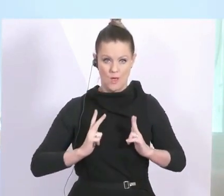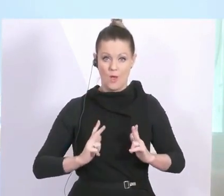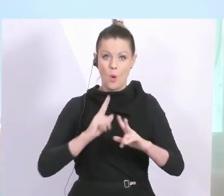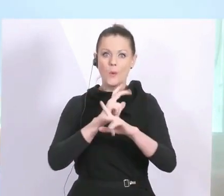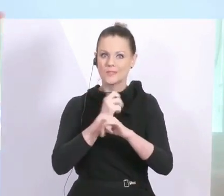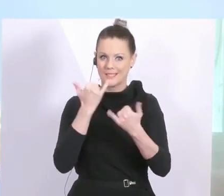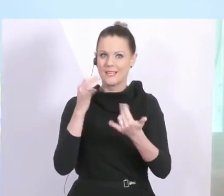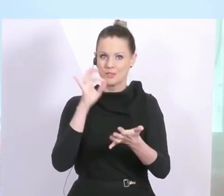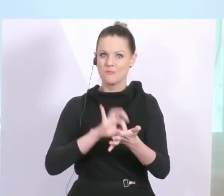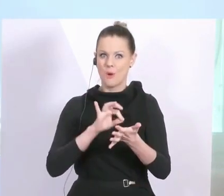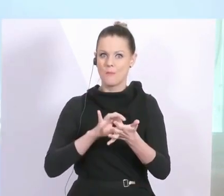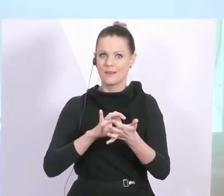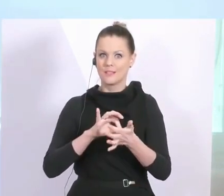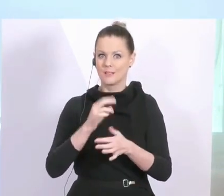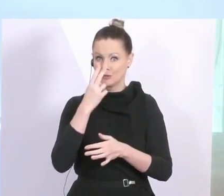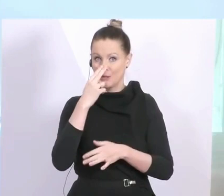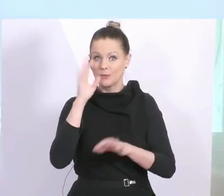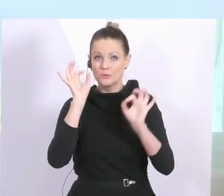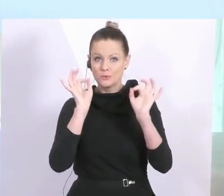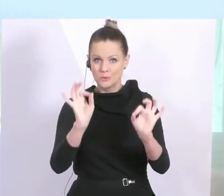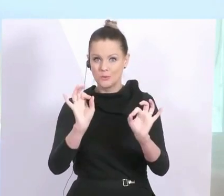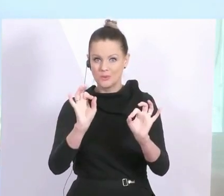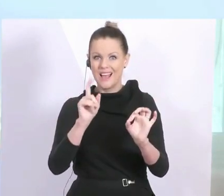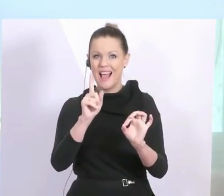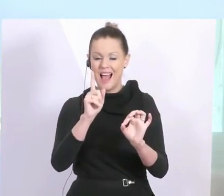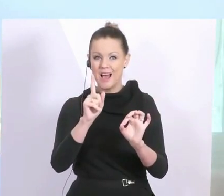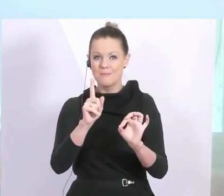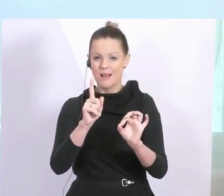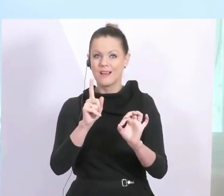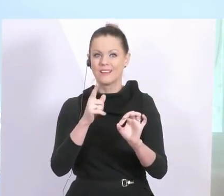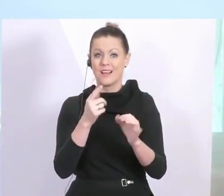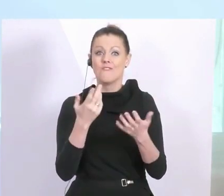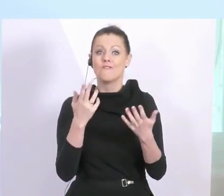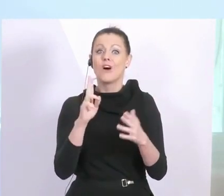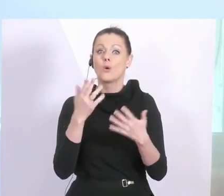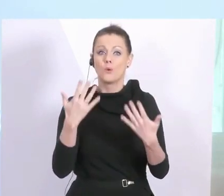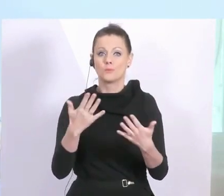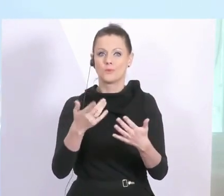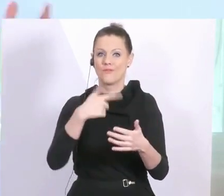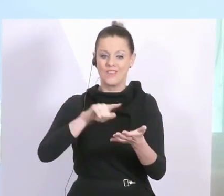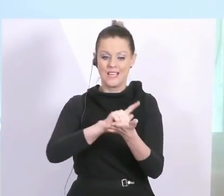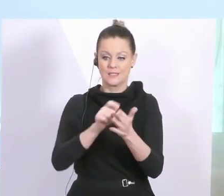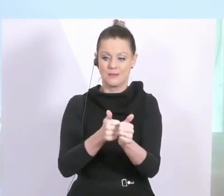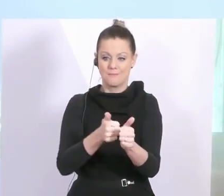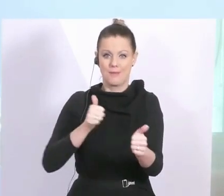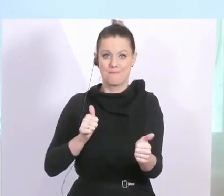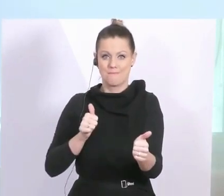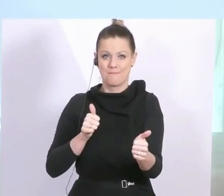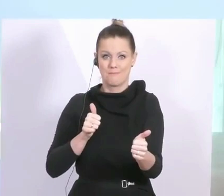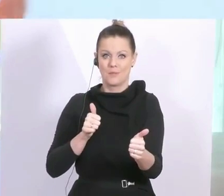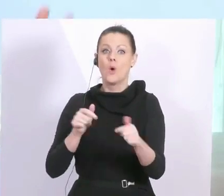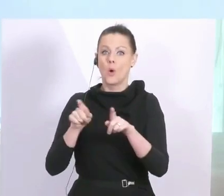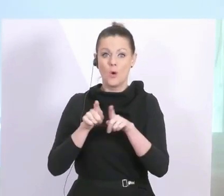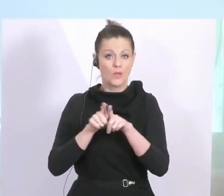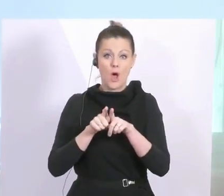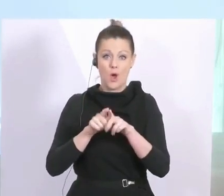woanders. Aber es ist nur deshalb so, weil wir zeitlich hinterher sind. Das ist das eine. Und zweitens, weil, ja, die Bundesregierung